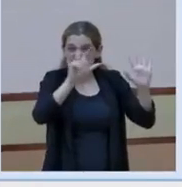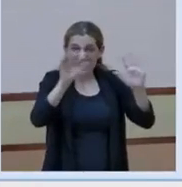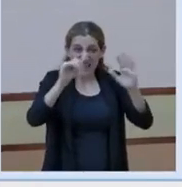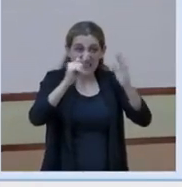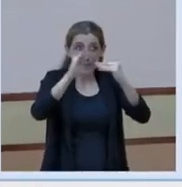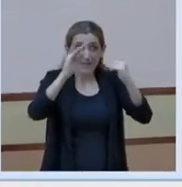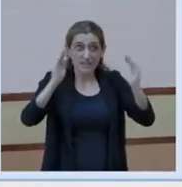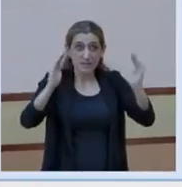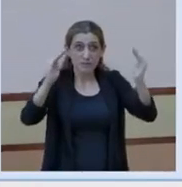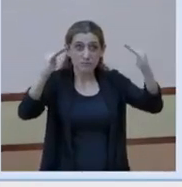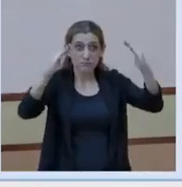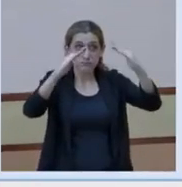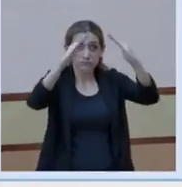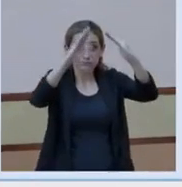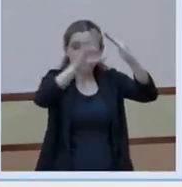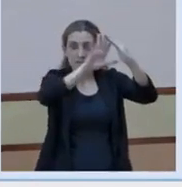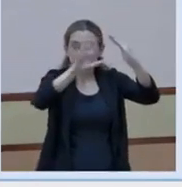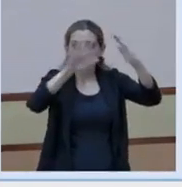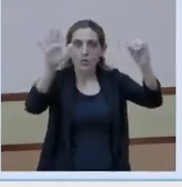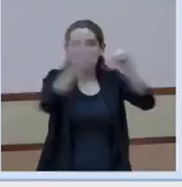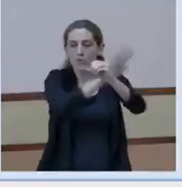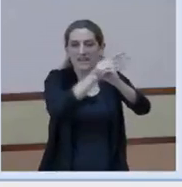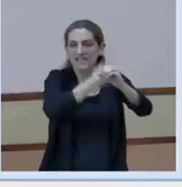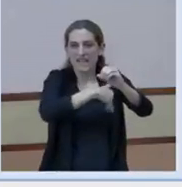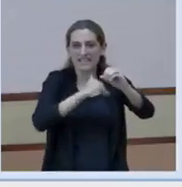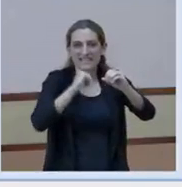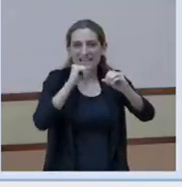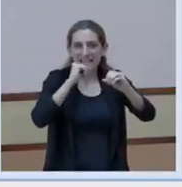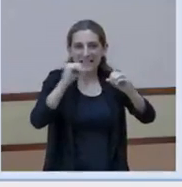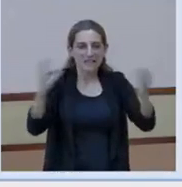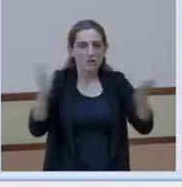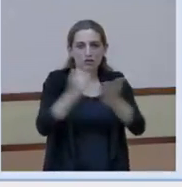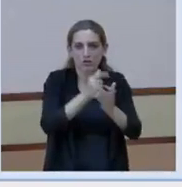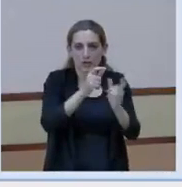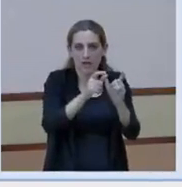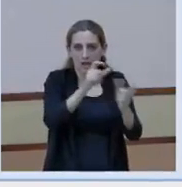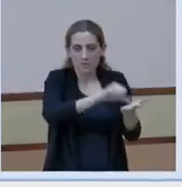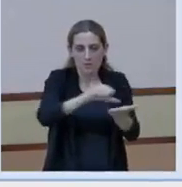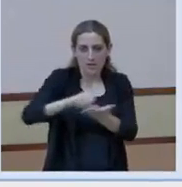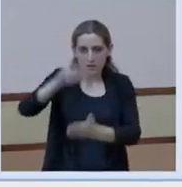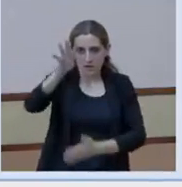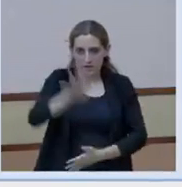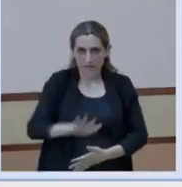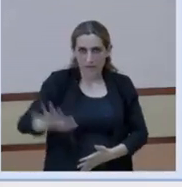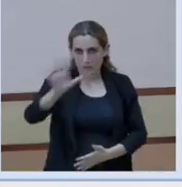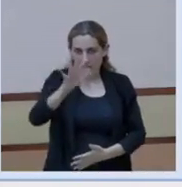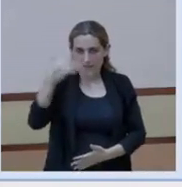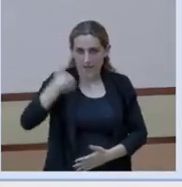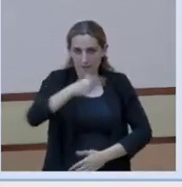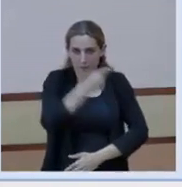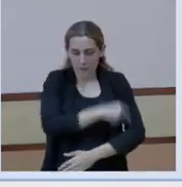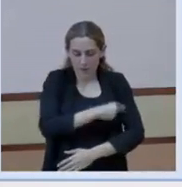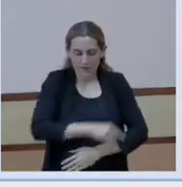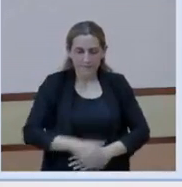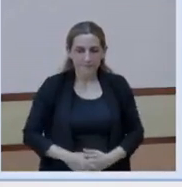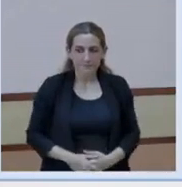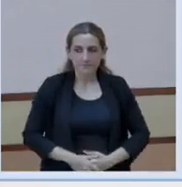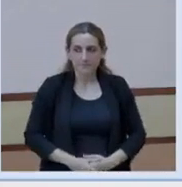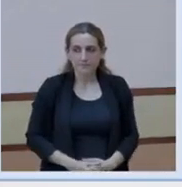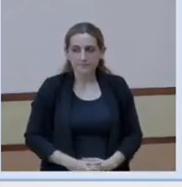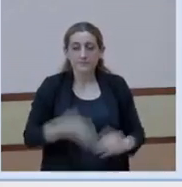és quasi la totalitat de la població de Catalunya la que està quasi vacunada. Per tant,